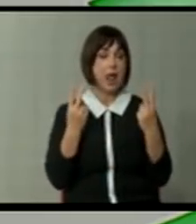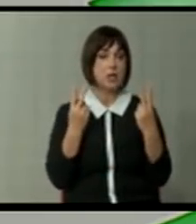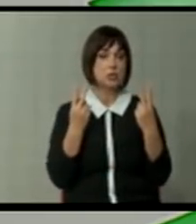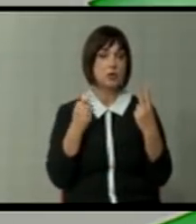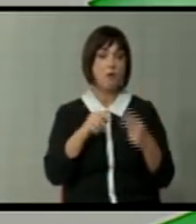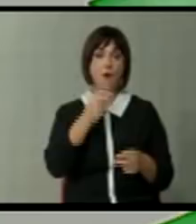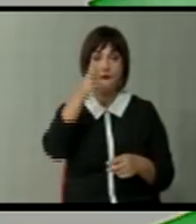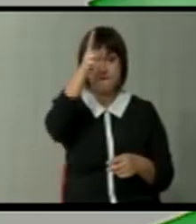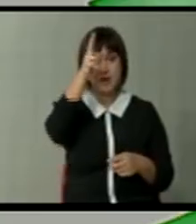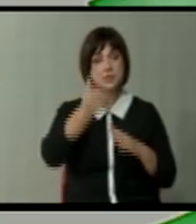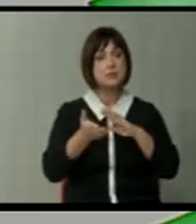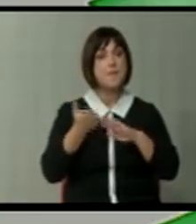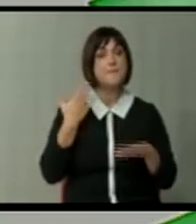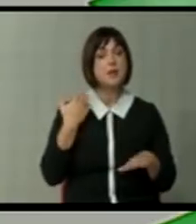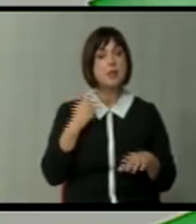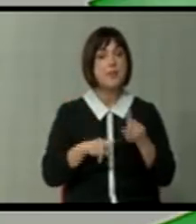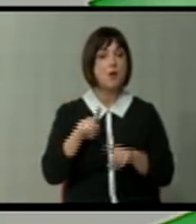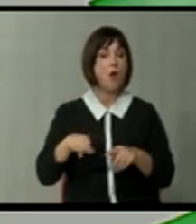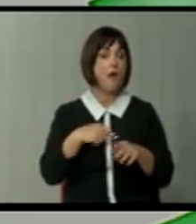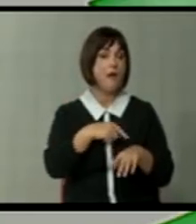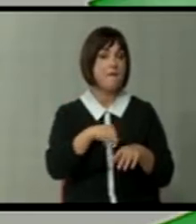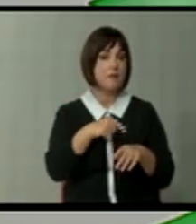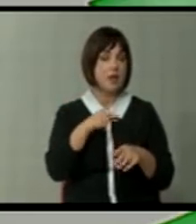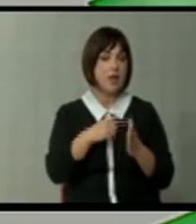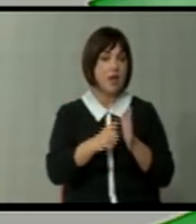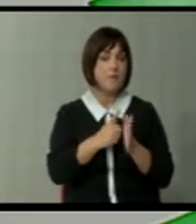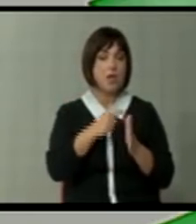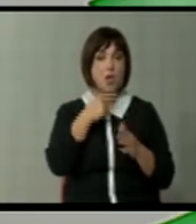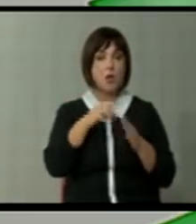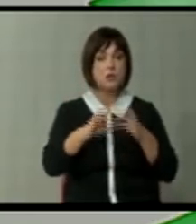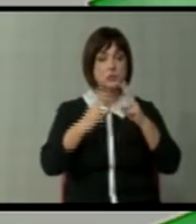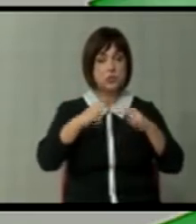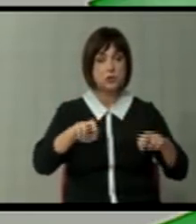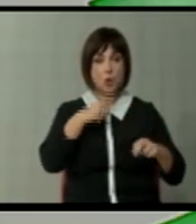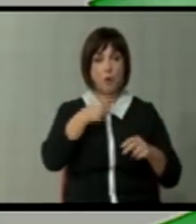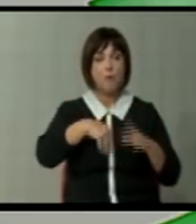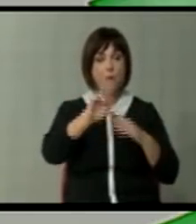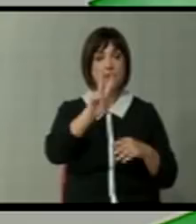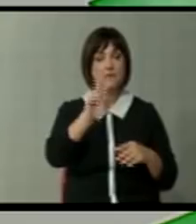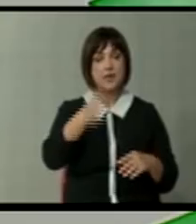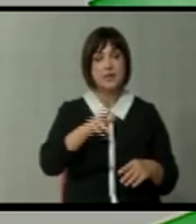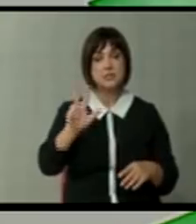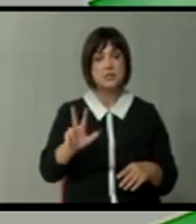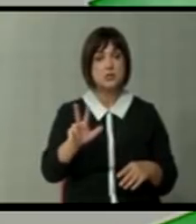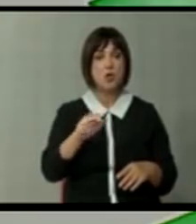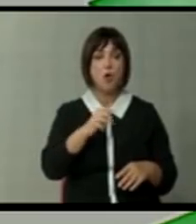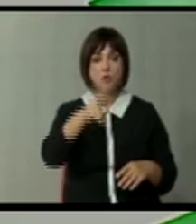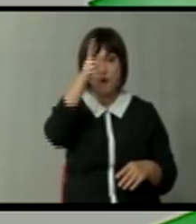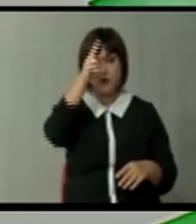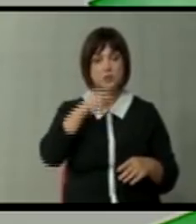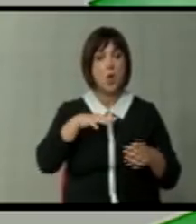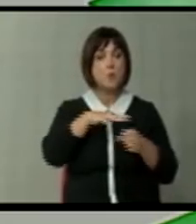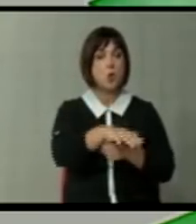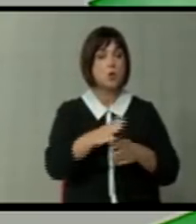Франција пред некој времен, истражувањата таму покажуваат дека повеќе од две третини од французите се